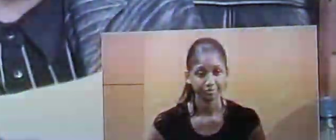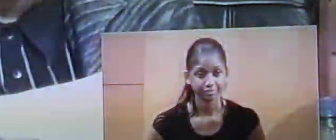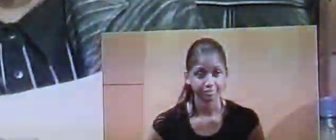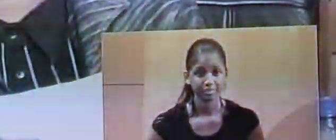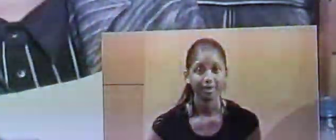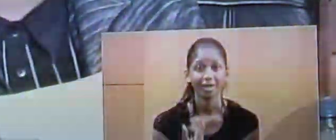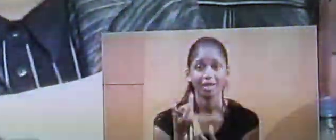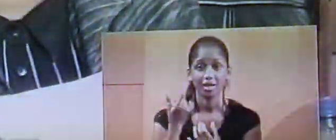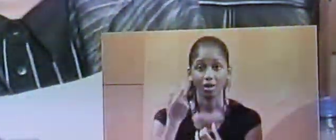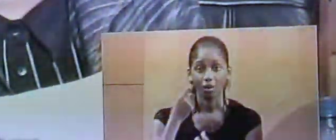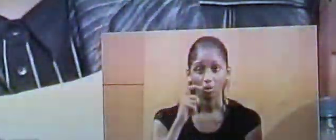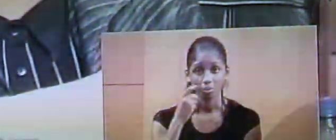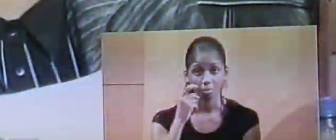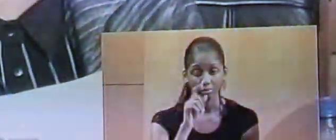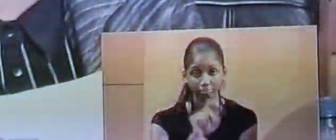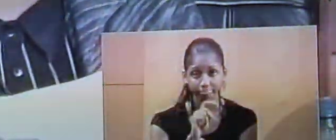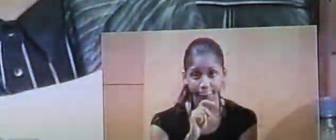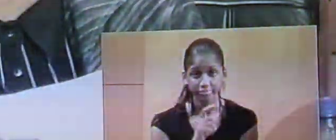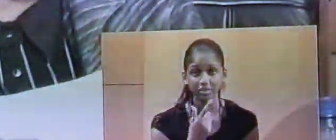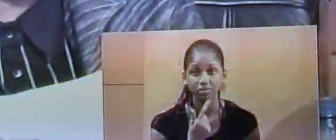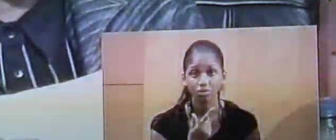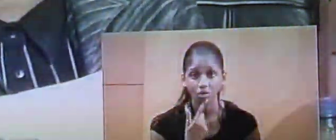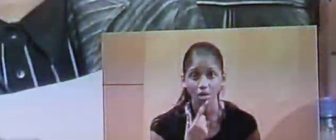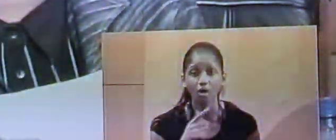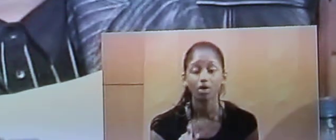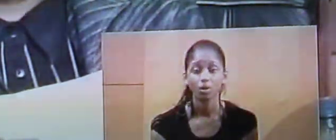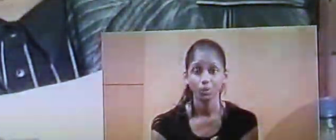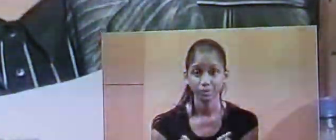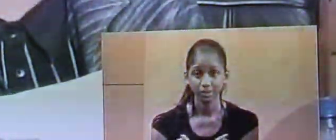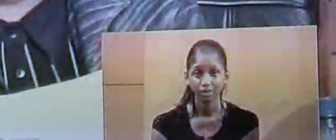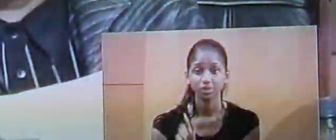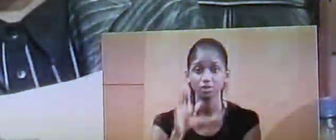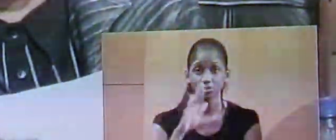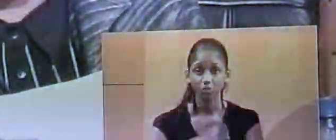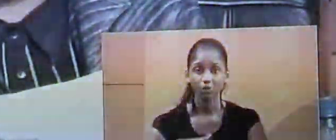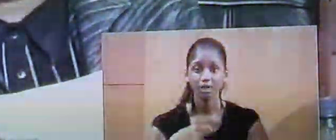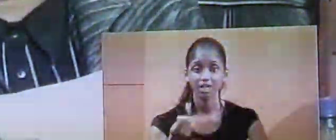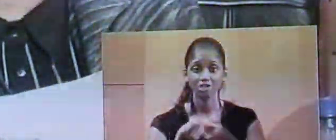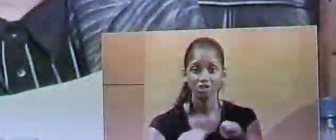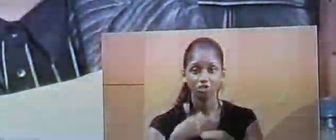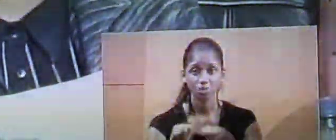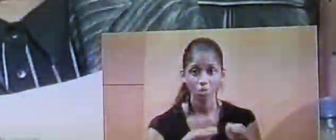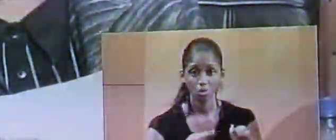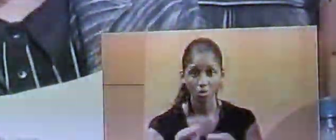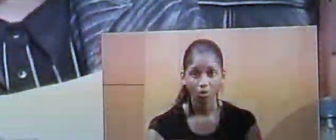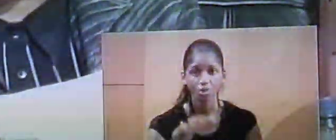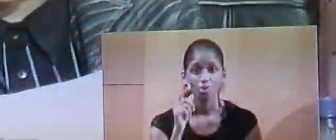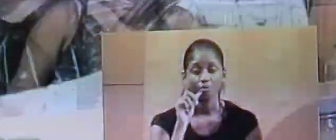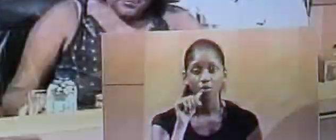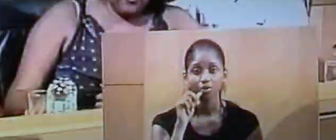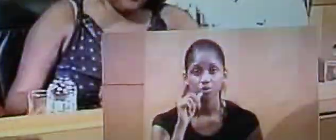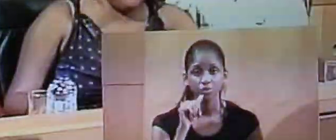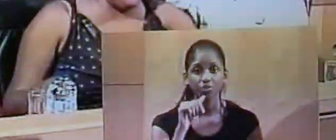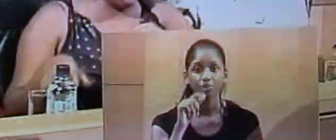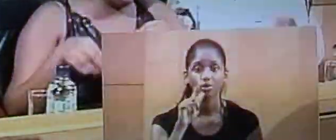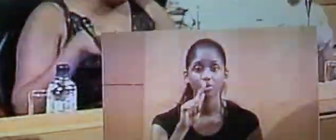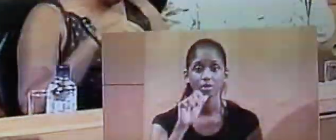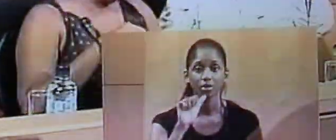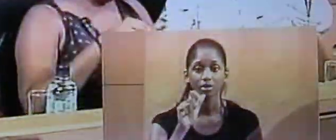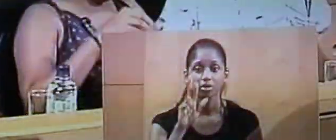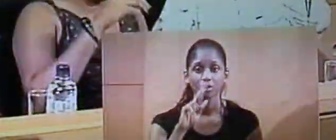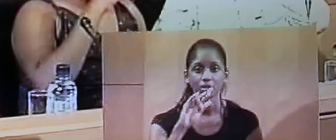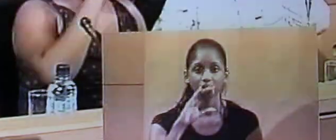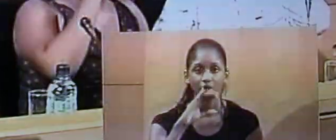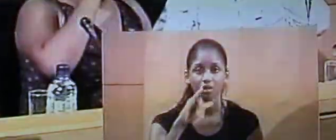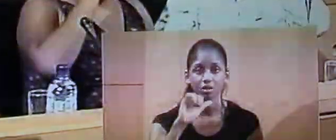reproché concerne notamment la gestion de Camille D'Artière avec,